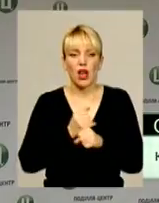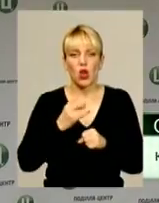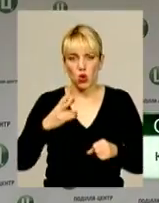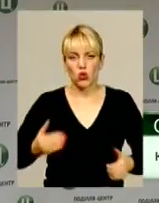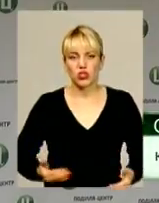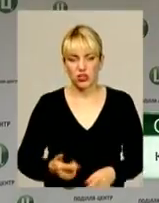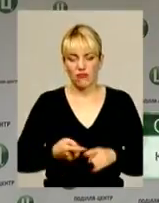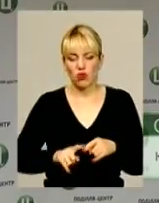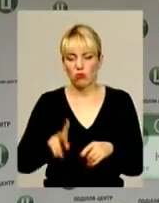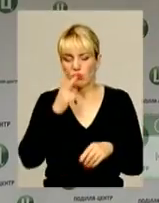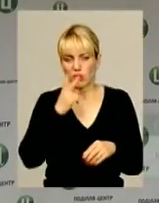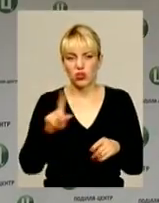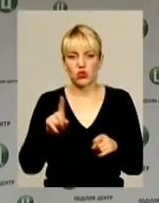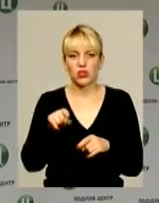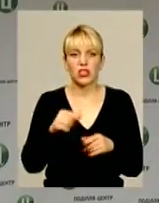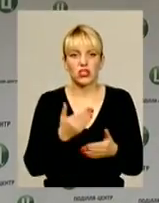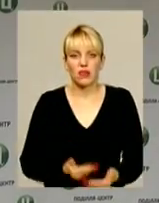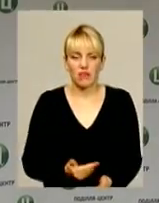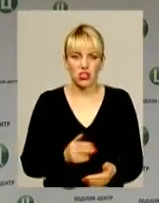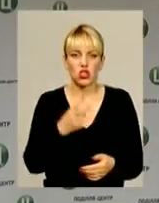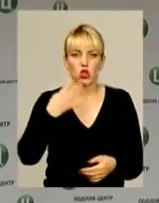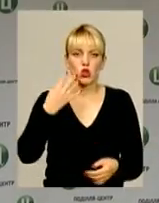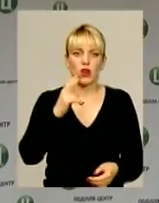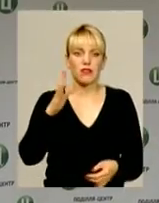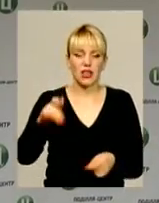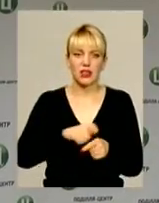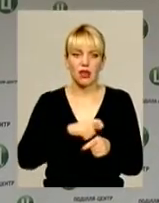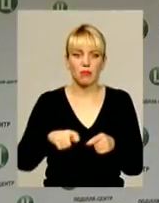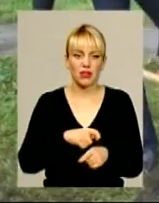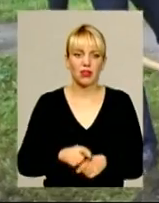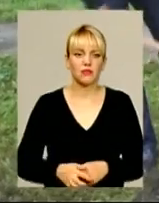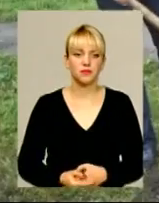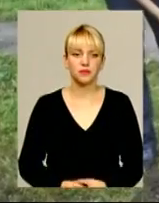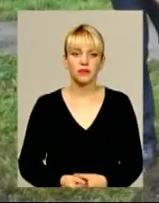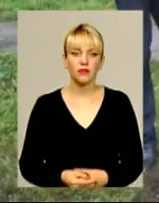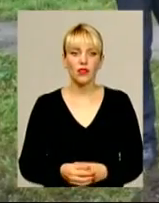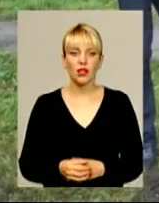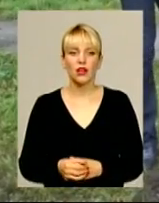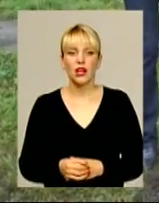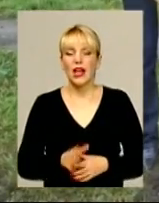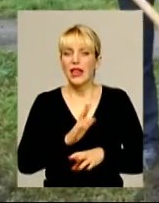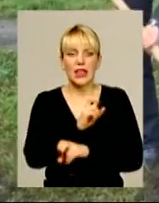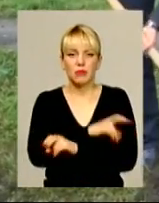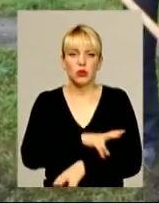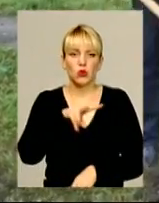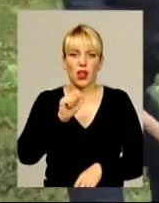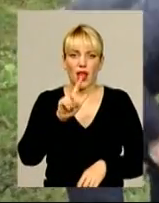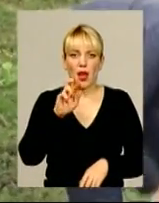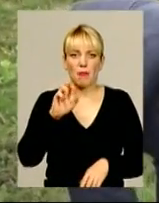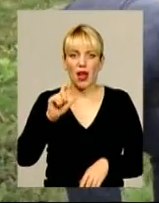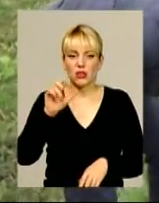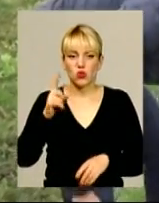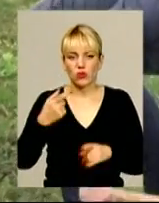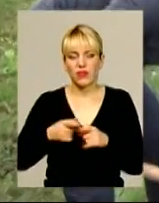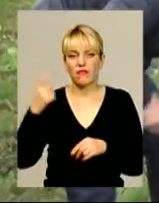ньому. Ну і показувати, що ти живеш там на 40 квадратах з бабусею. Зовсім не бідує і Сергій Лабазюк. Він власник